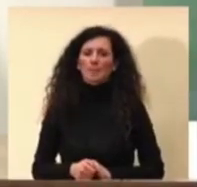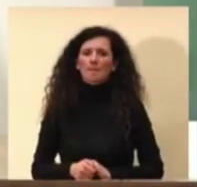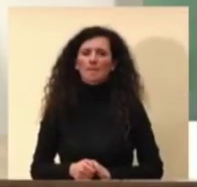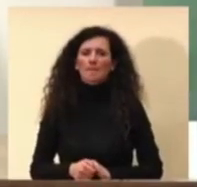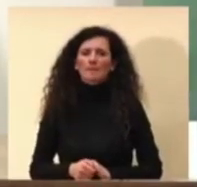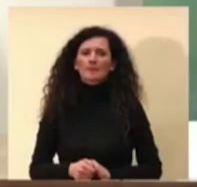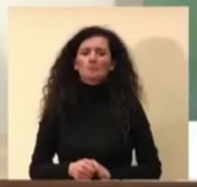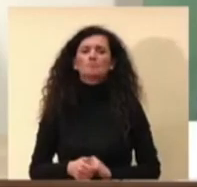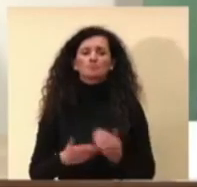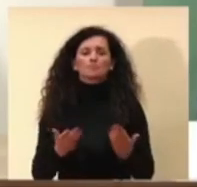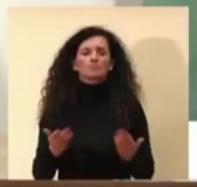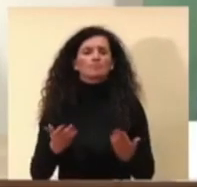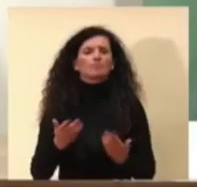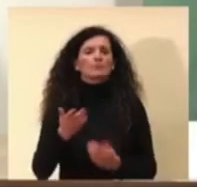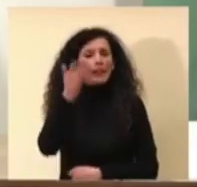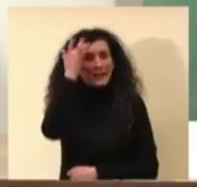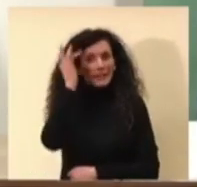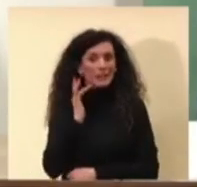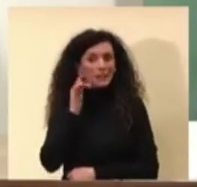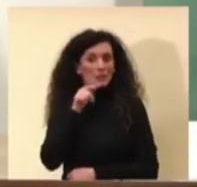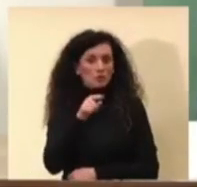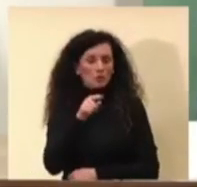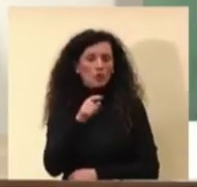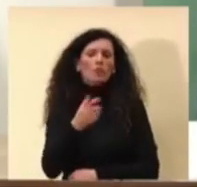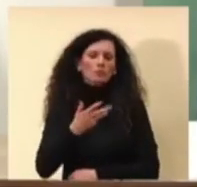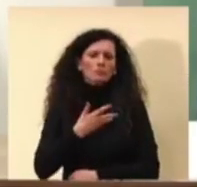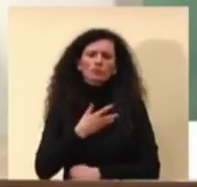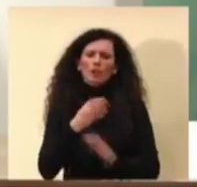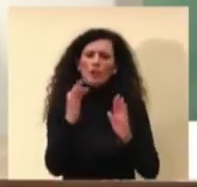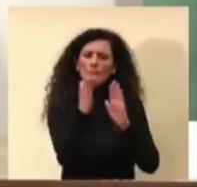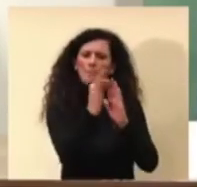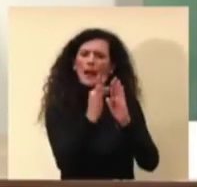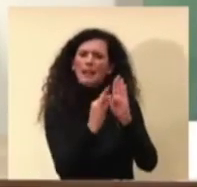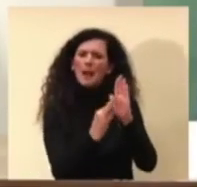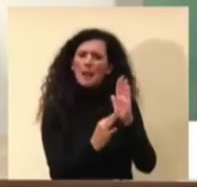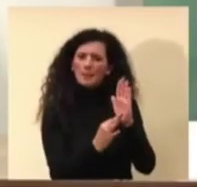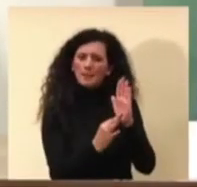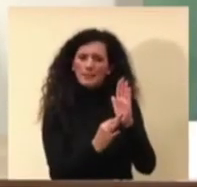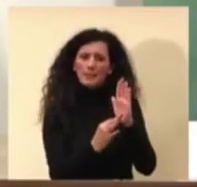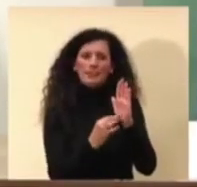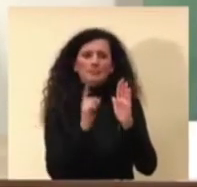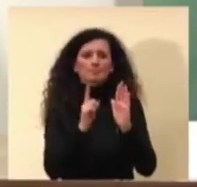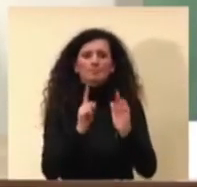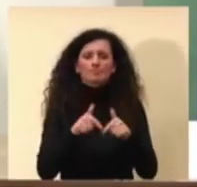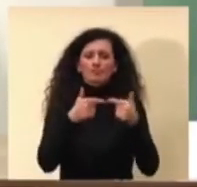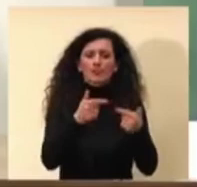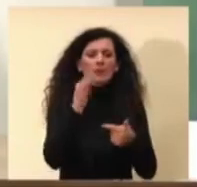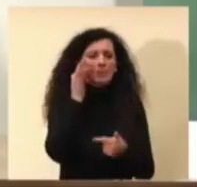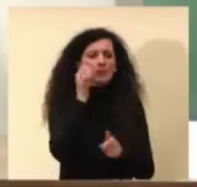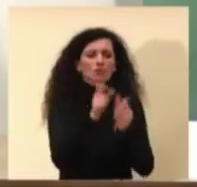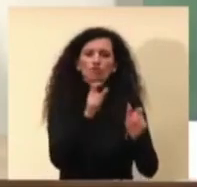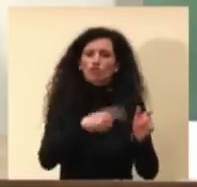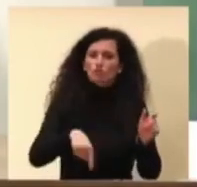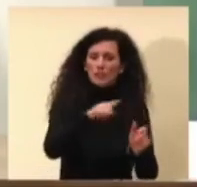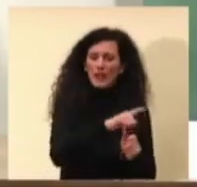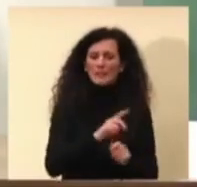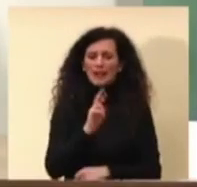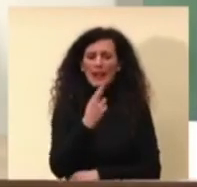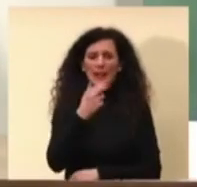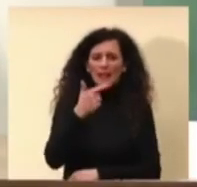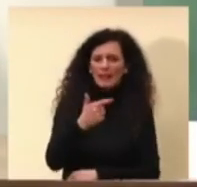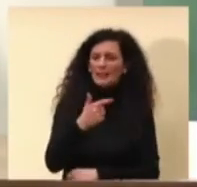mesi, si basa su alcuni parametri che peraltro assemblano incidenza, RT, crescita, focolai,